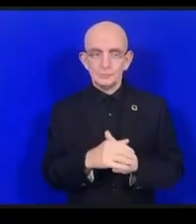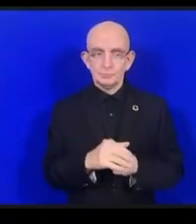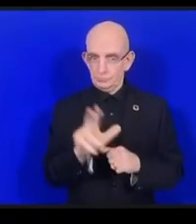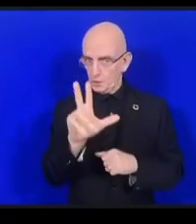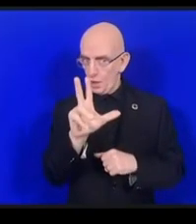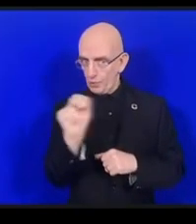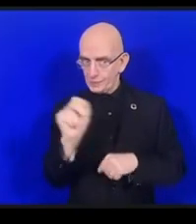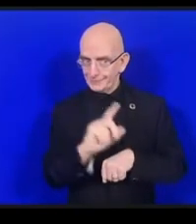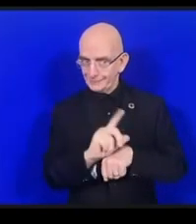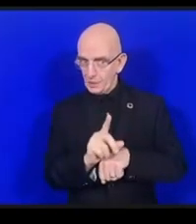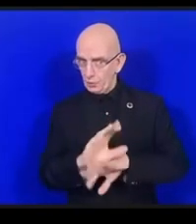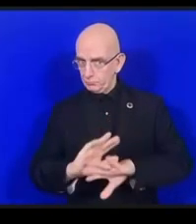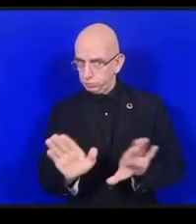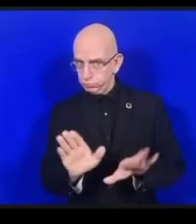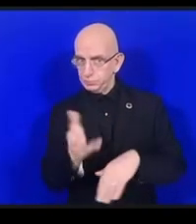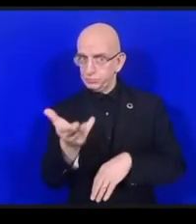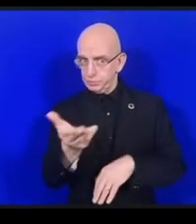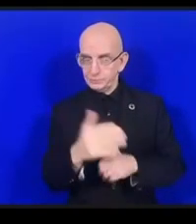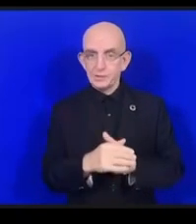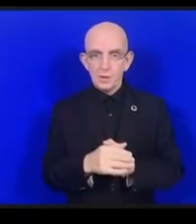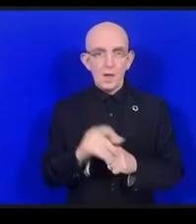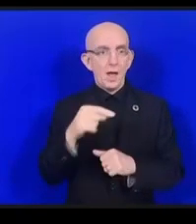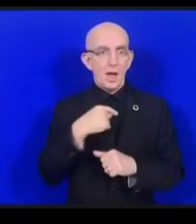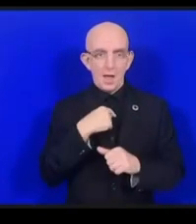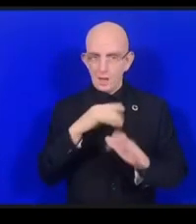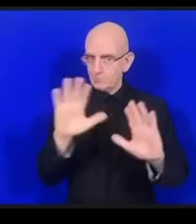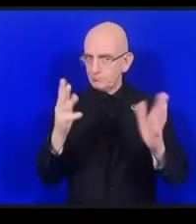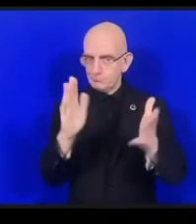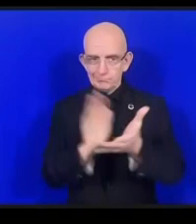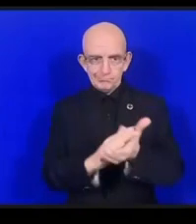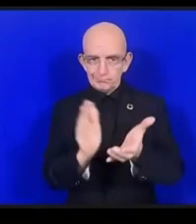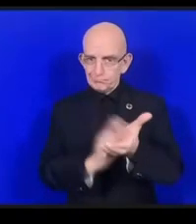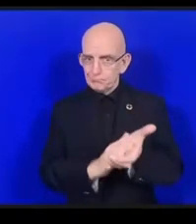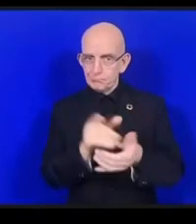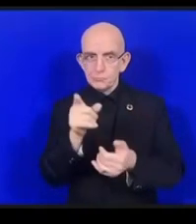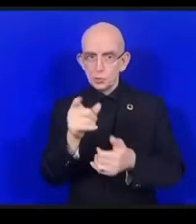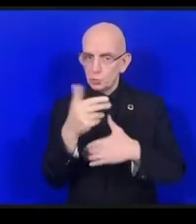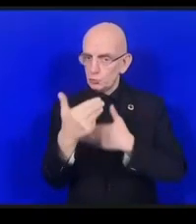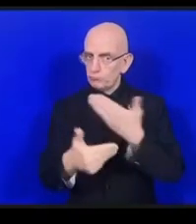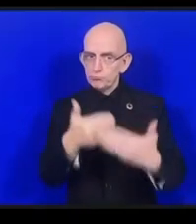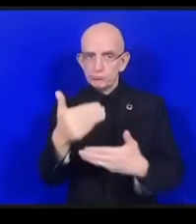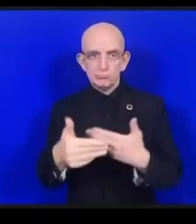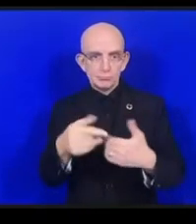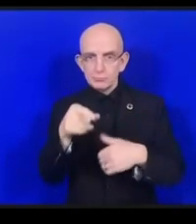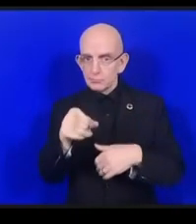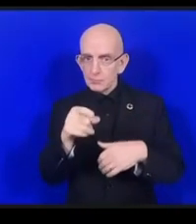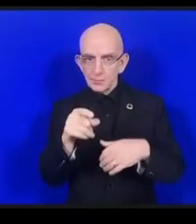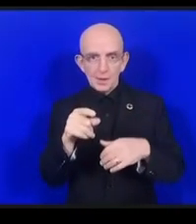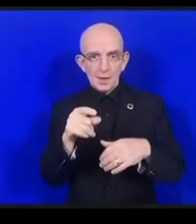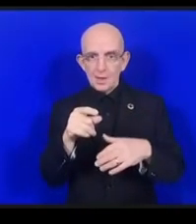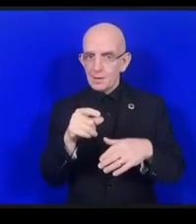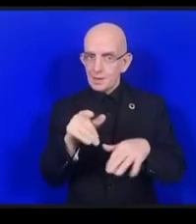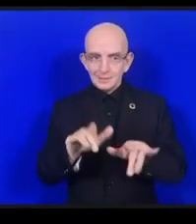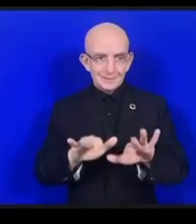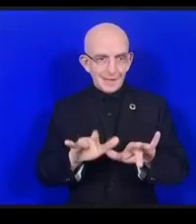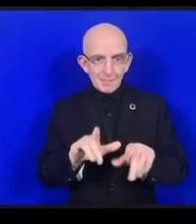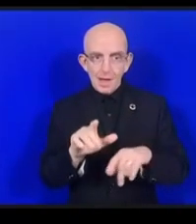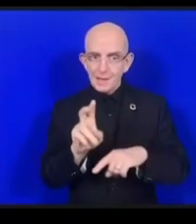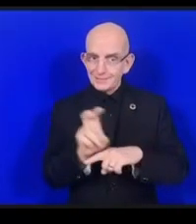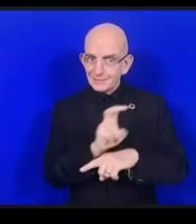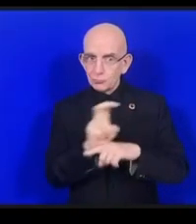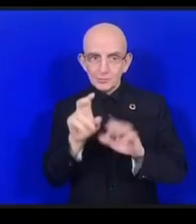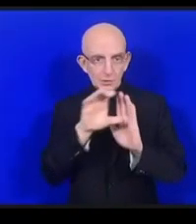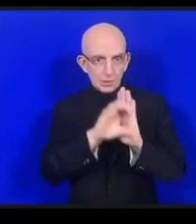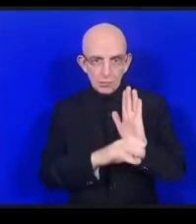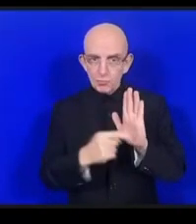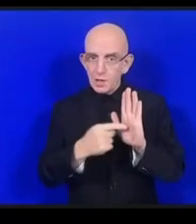もしサイバーセキュリティのカリキュラムというものを作るというのであればこれはもう既に検討しているところがありますのでオープン